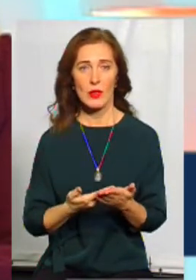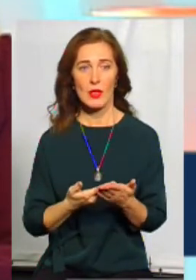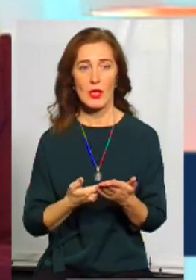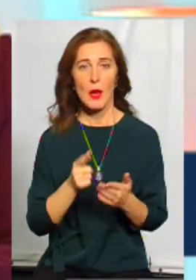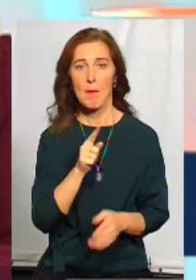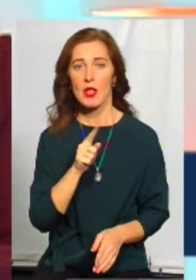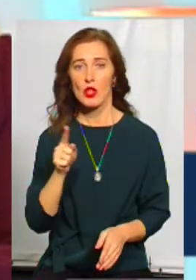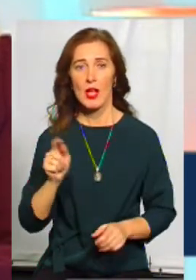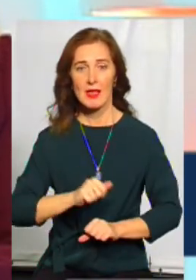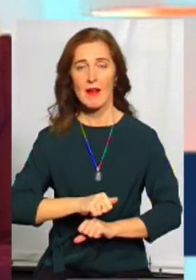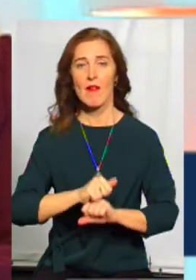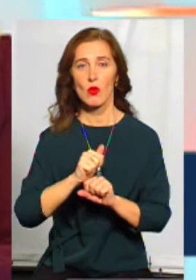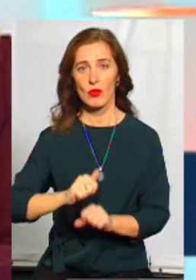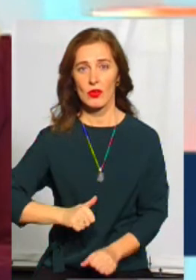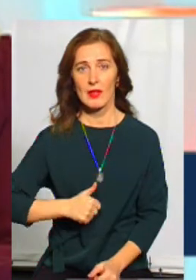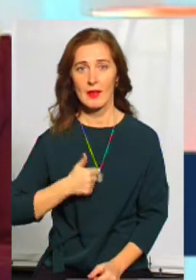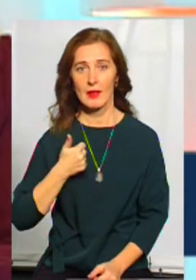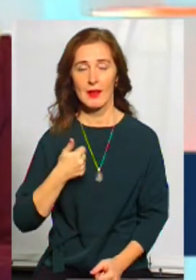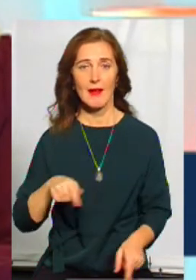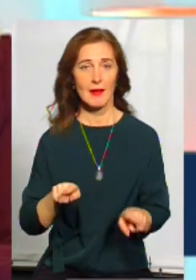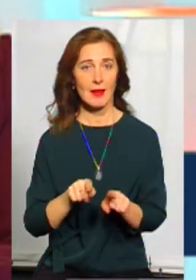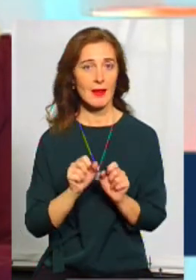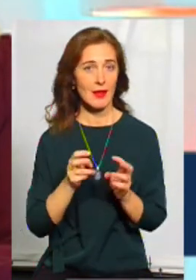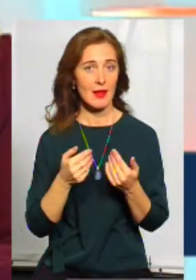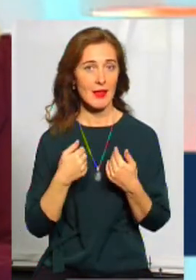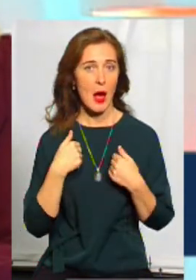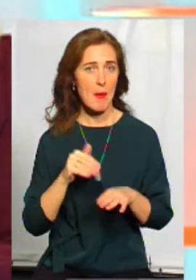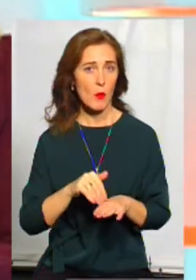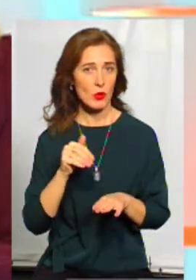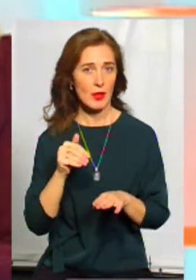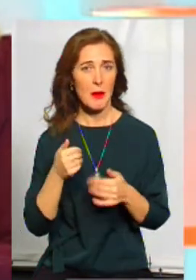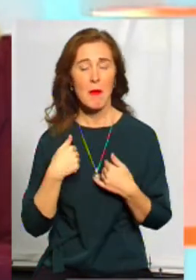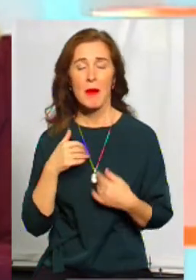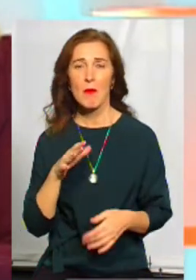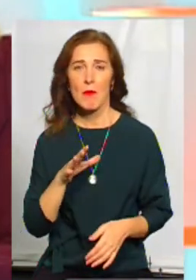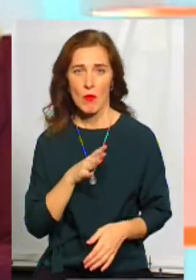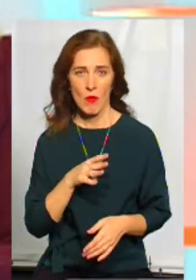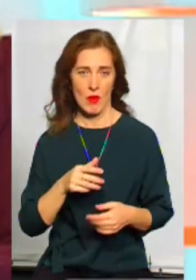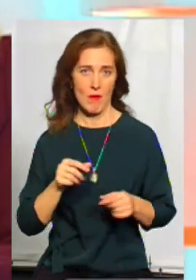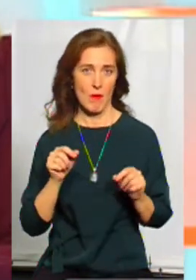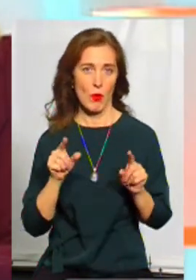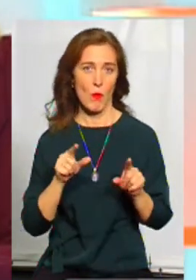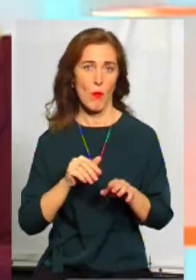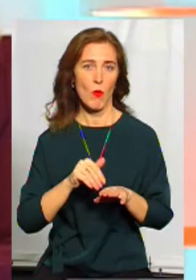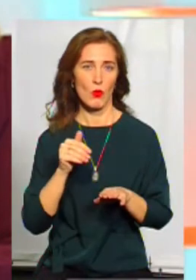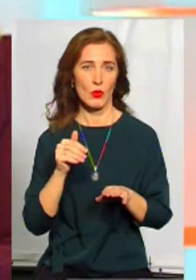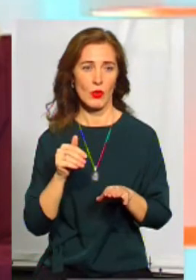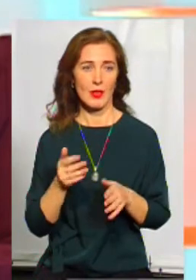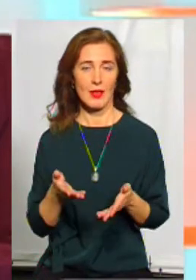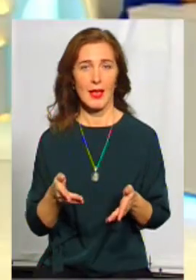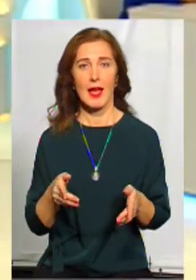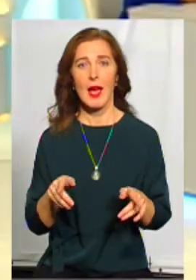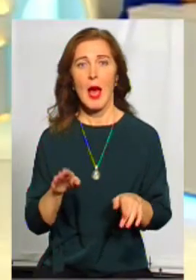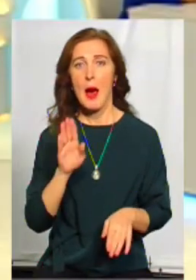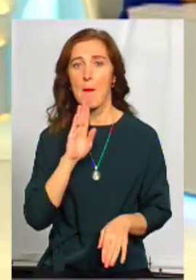час революції гідності, от такі, як я, пробудилися. Ми пробуджені були, та і, пані Леся,